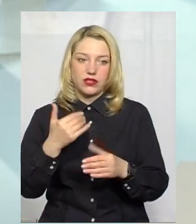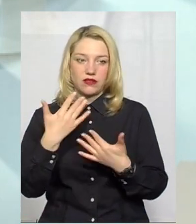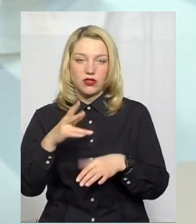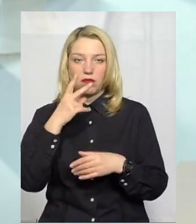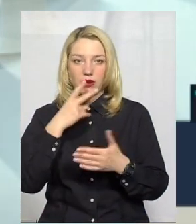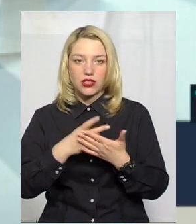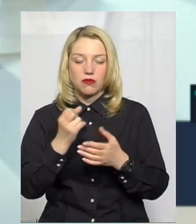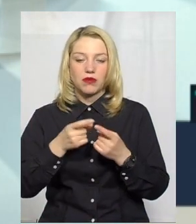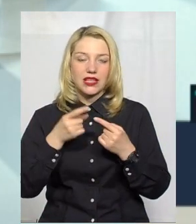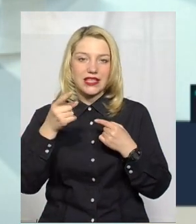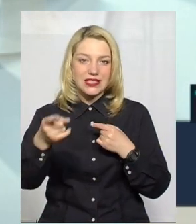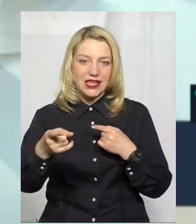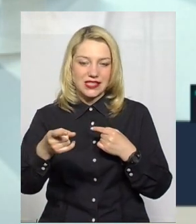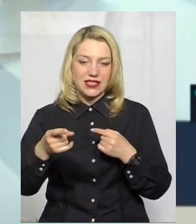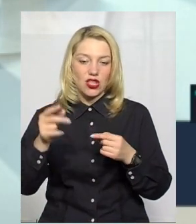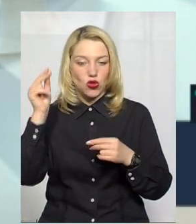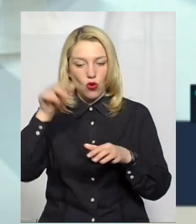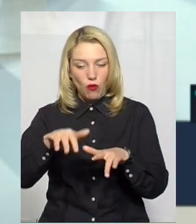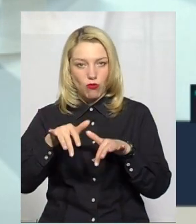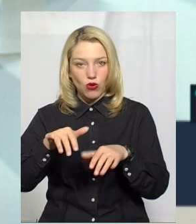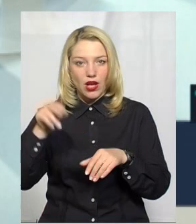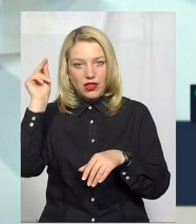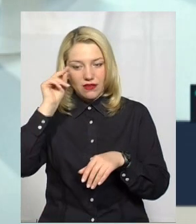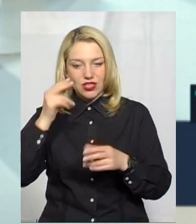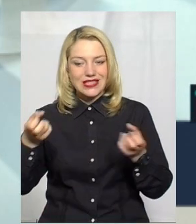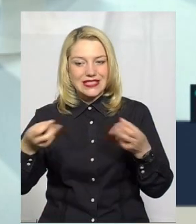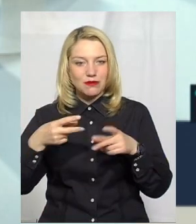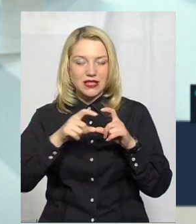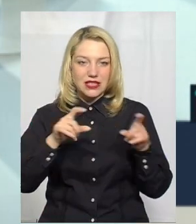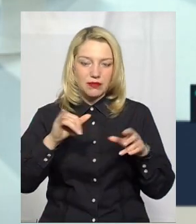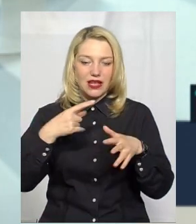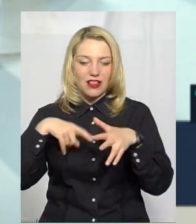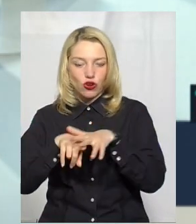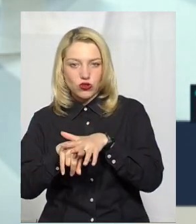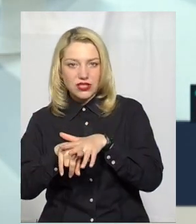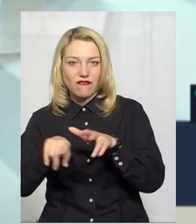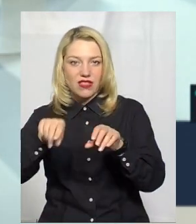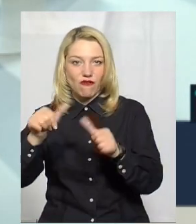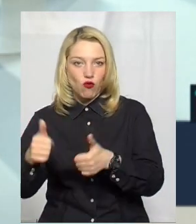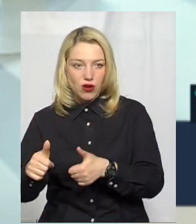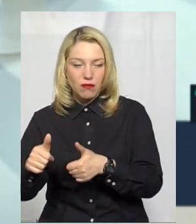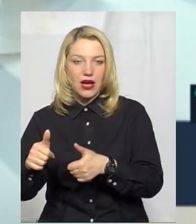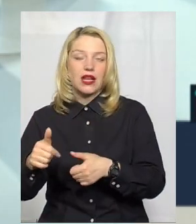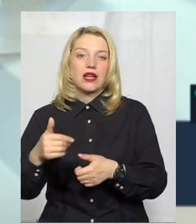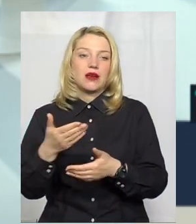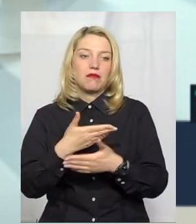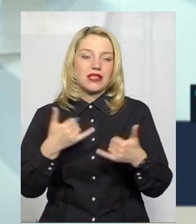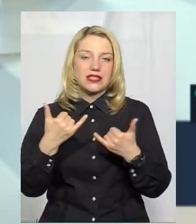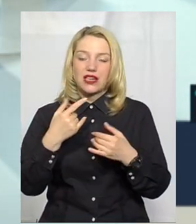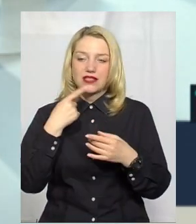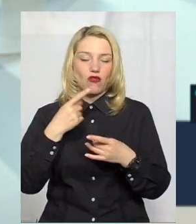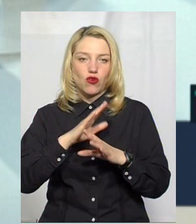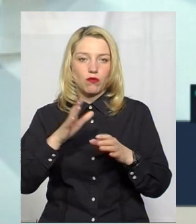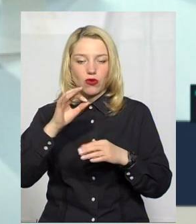бачимо, при дистанційному навчанні в спецзакладі і на інклюзивній формі. Ми зараз не говоримо